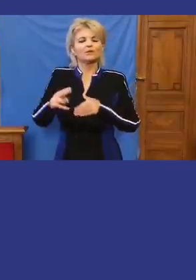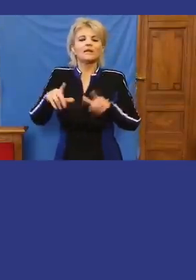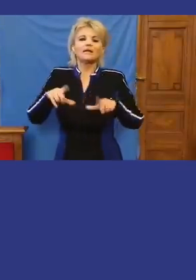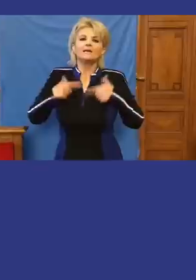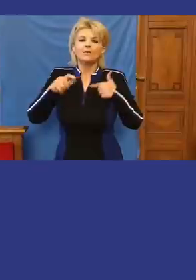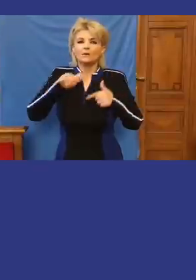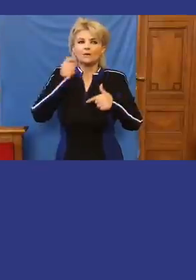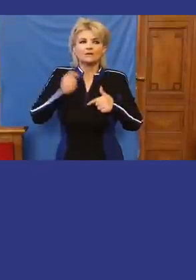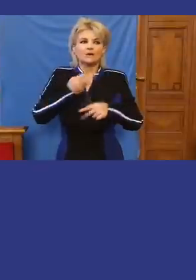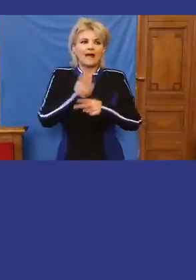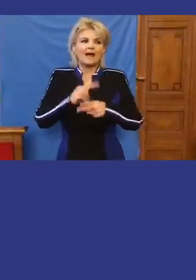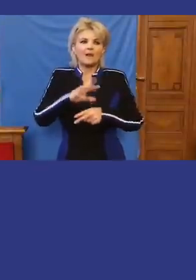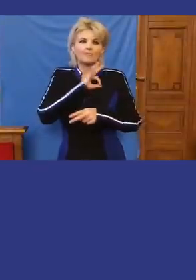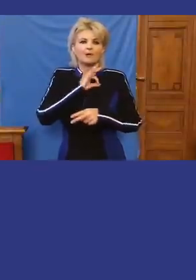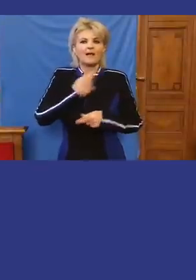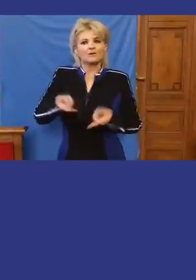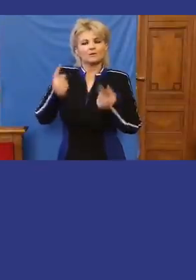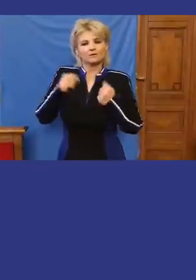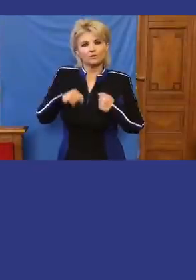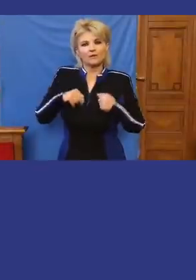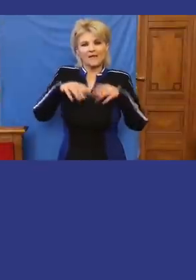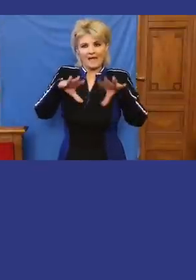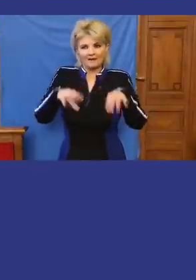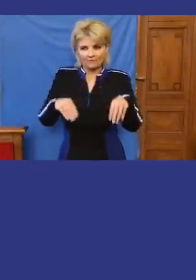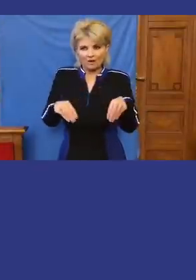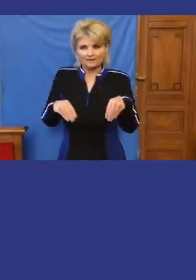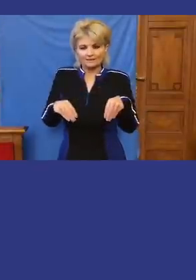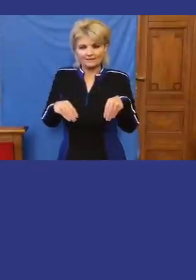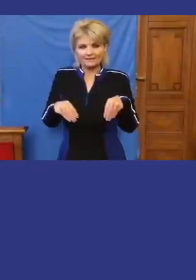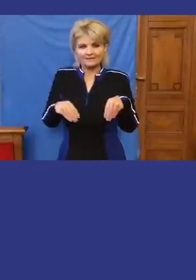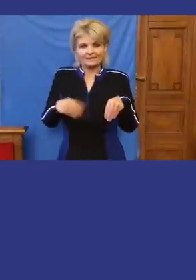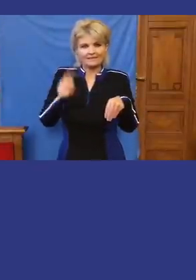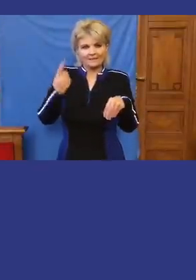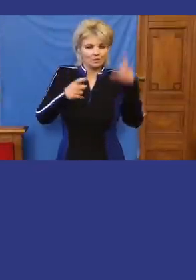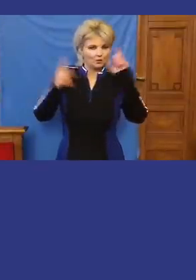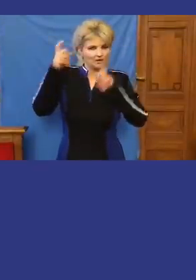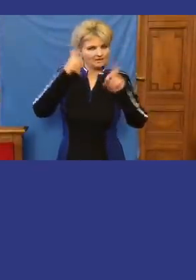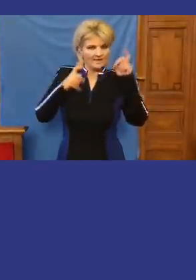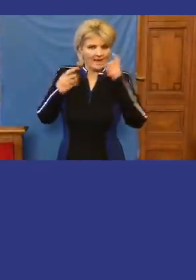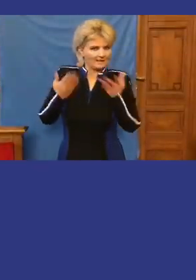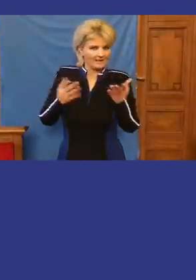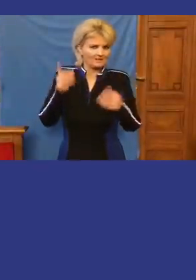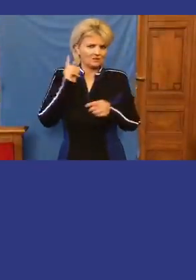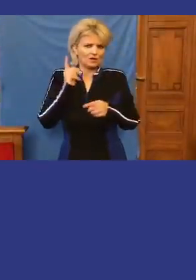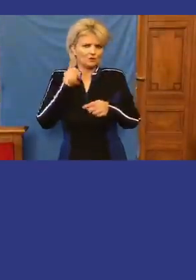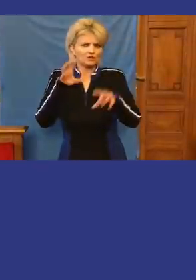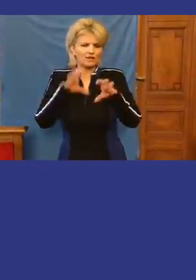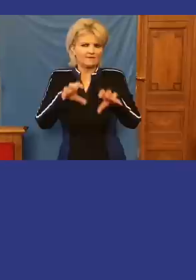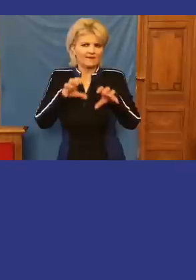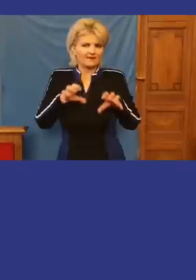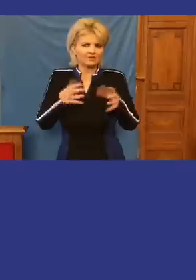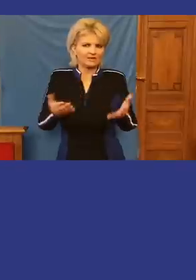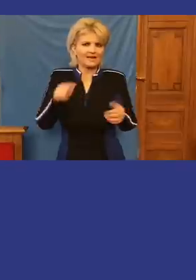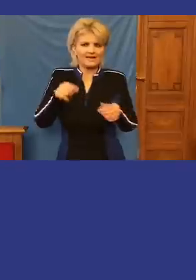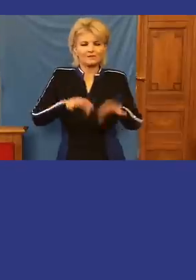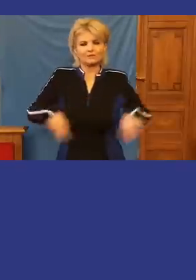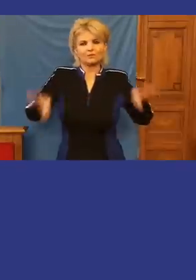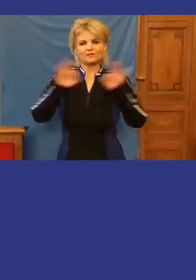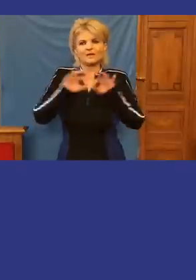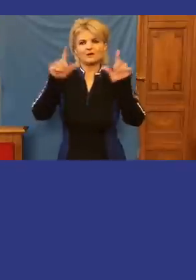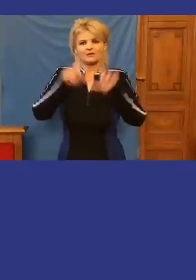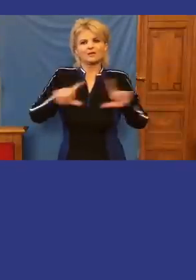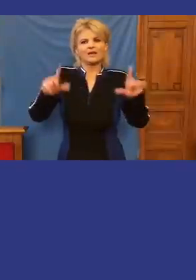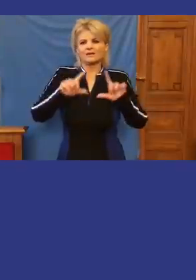magyar állampolgároktól támogatást elfogadni ön szerint. Bármiféle gyanús tevékenységet feladott. Ez az ország még a